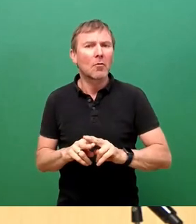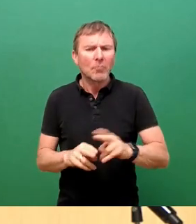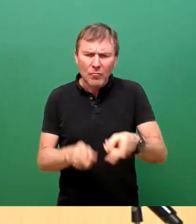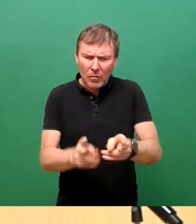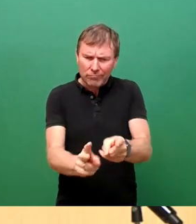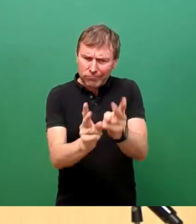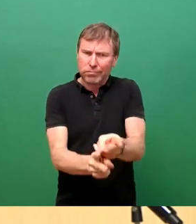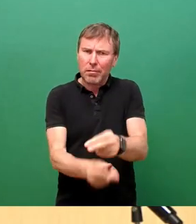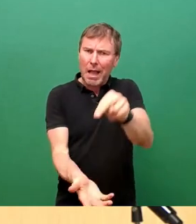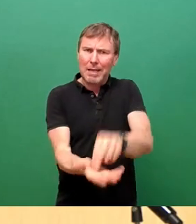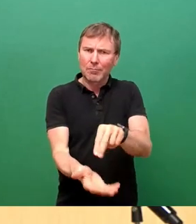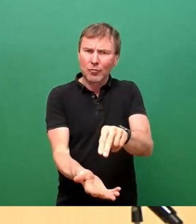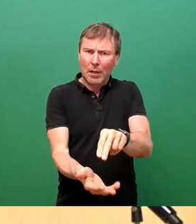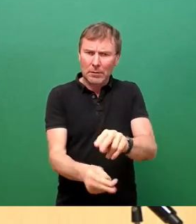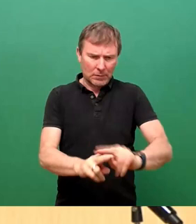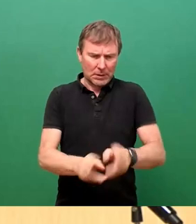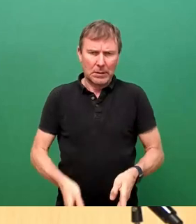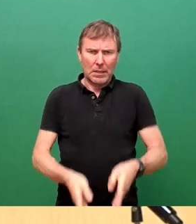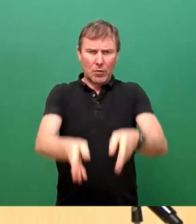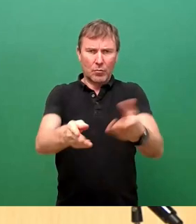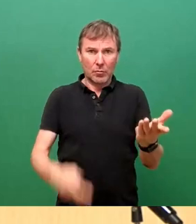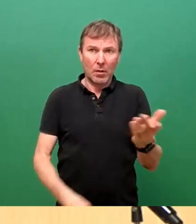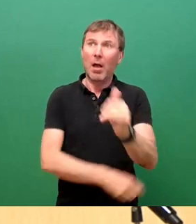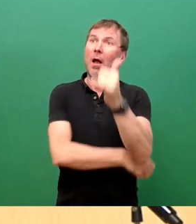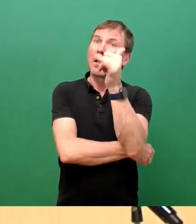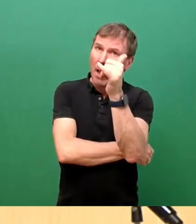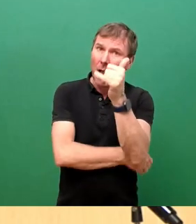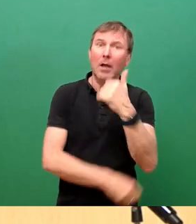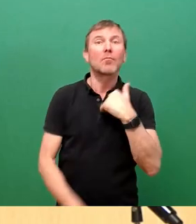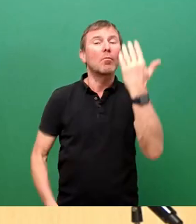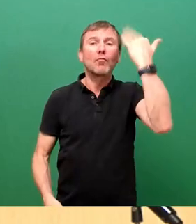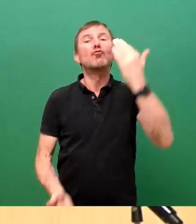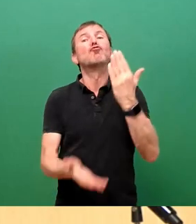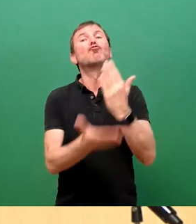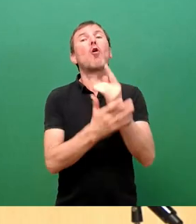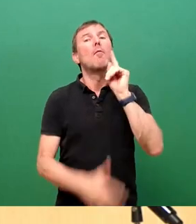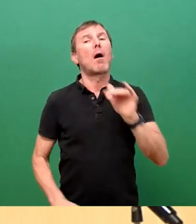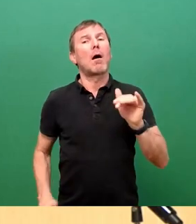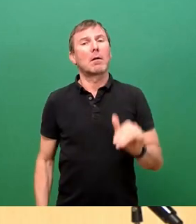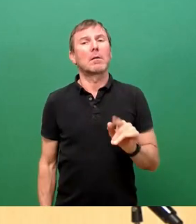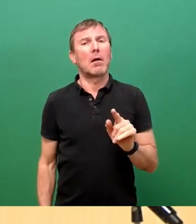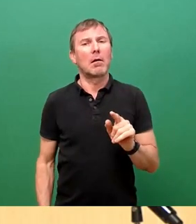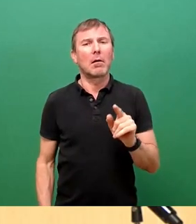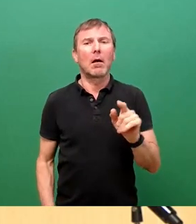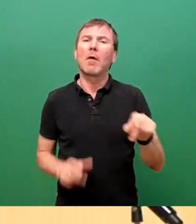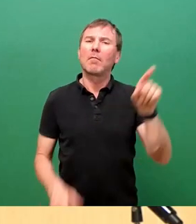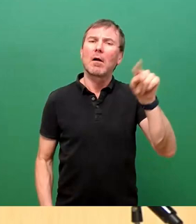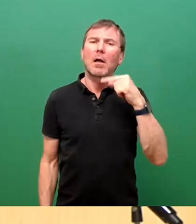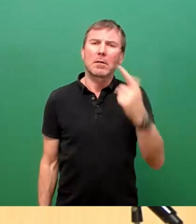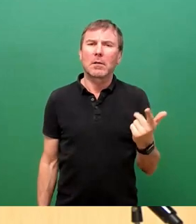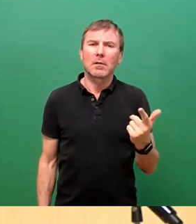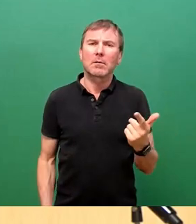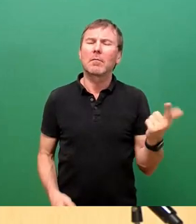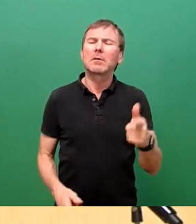Ja, diese Überlegung hatten wir auch schon mal, aber nach Aussage der Verwaltung ist wahrscheinlich auch bei einer